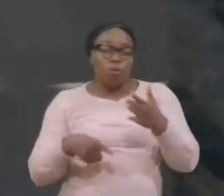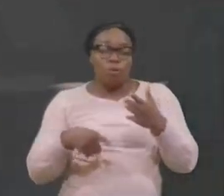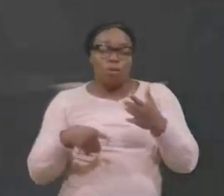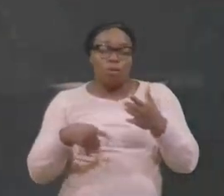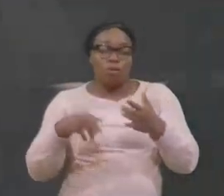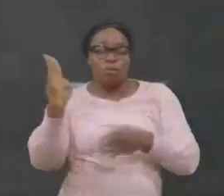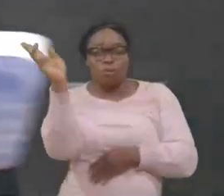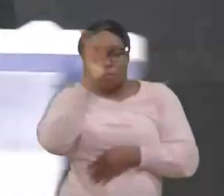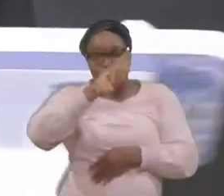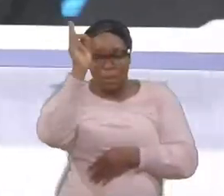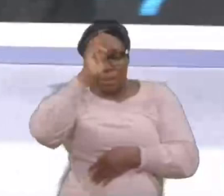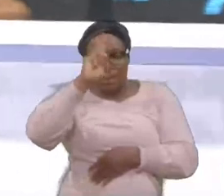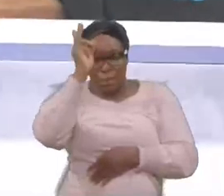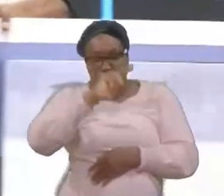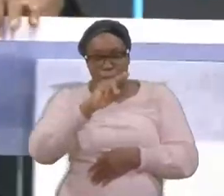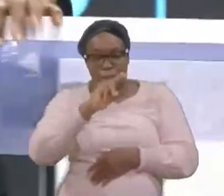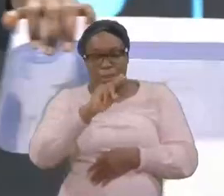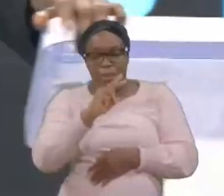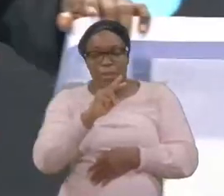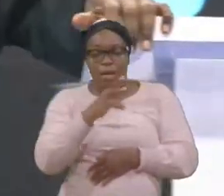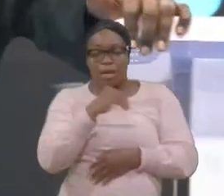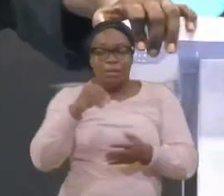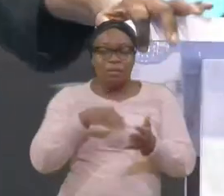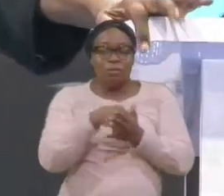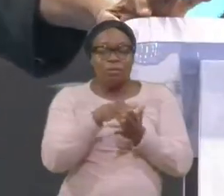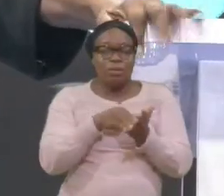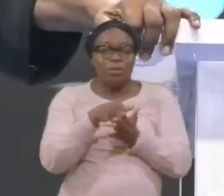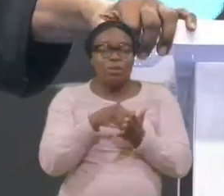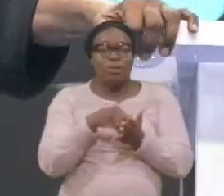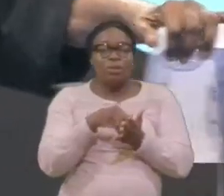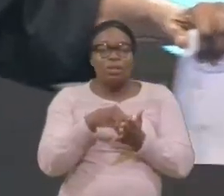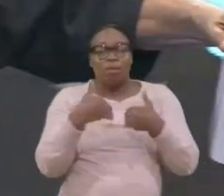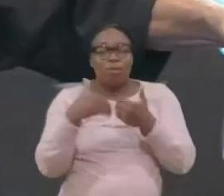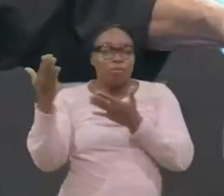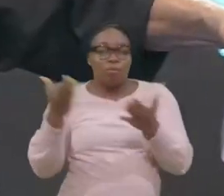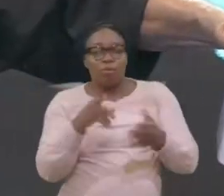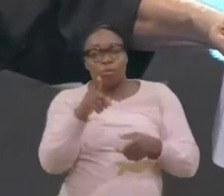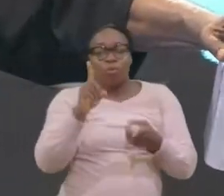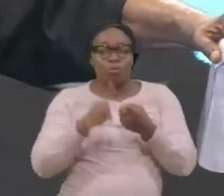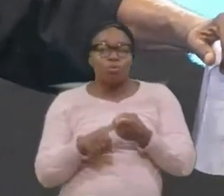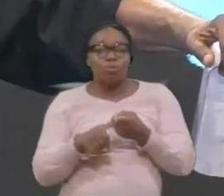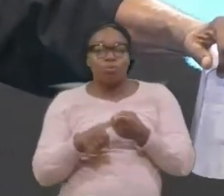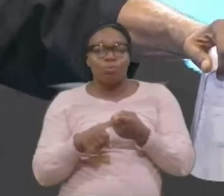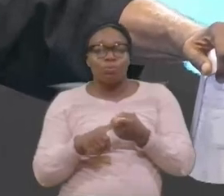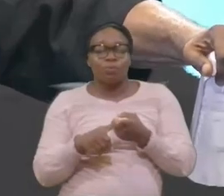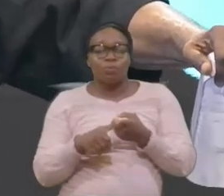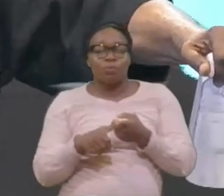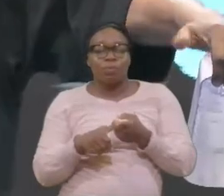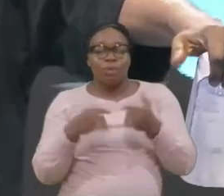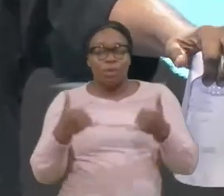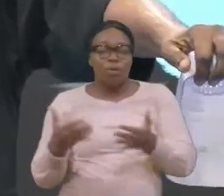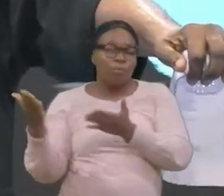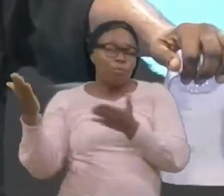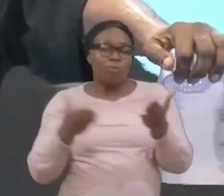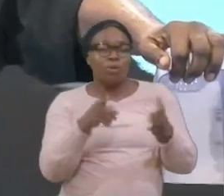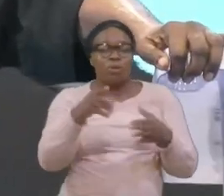causé, Dans ta vie, Et tu dis, Maintenant, Je comprends, Maintenant, Je reviens, À la fontaine